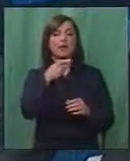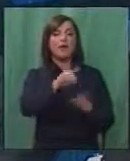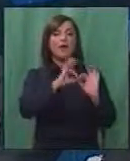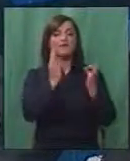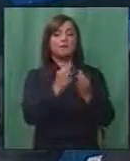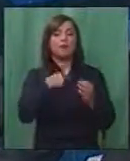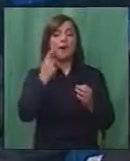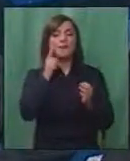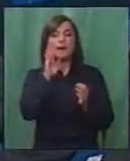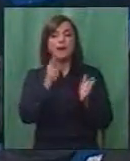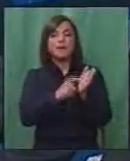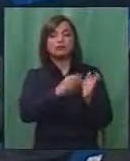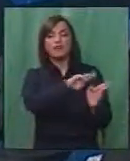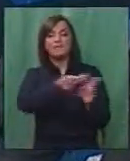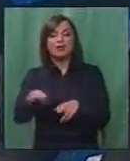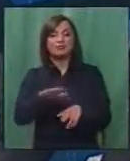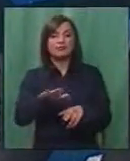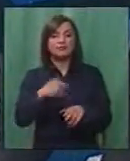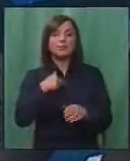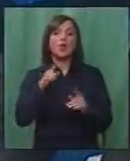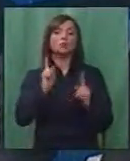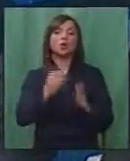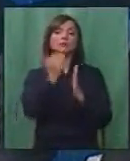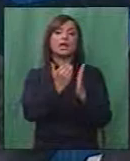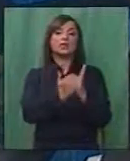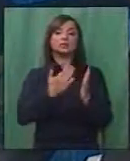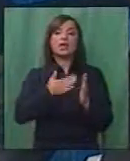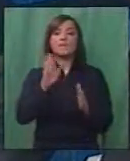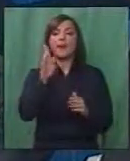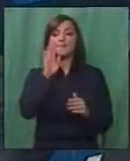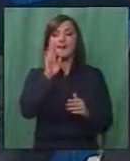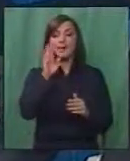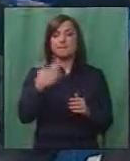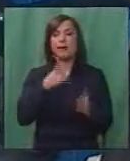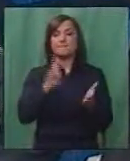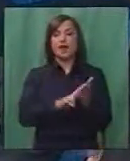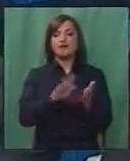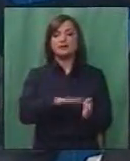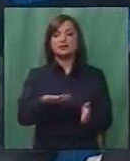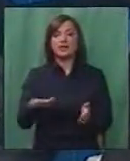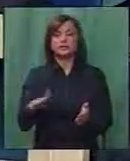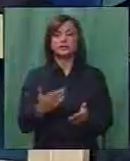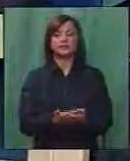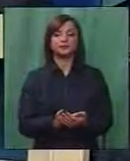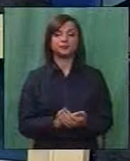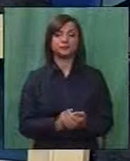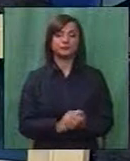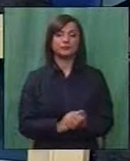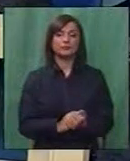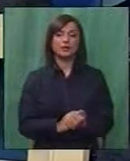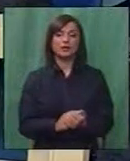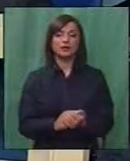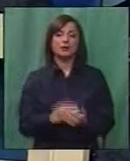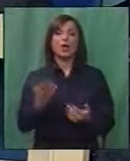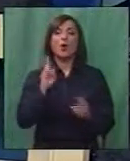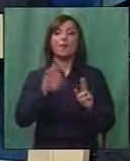дојаши се ги бараше и ние морафме со гласно закон да ги вратиме зашто има активно родителско правоврстије деца. Зменац, како можале децата да се заштитат?